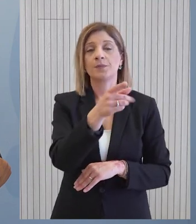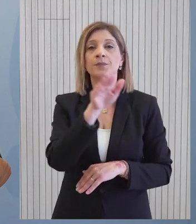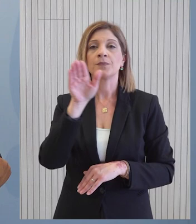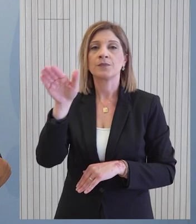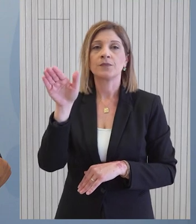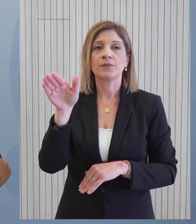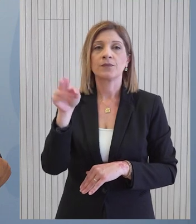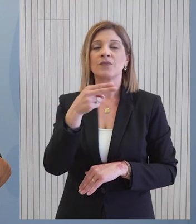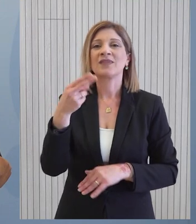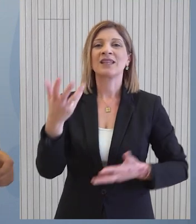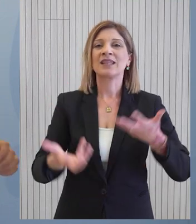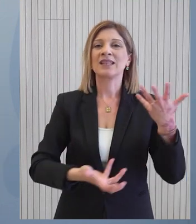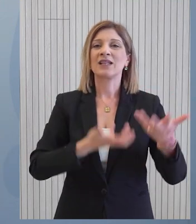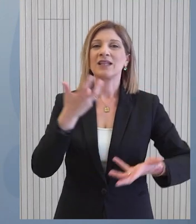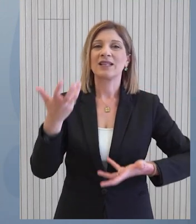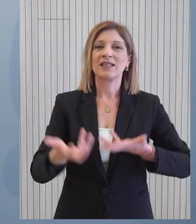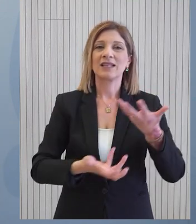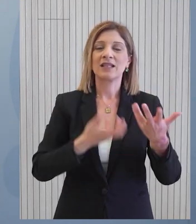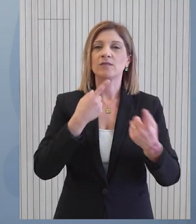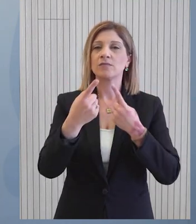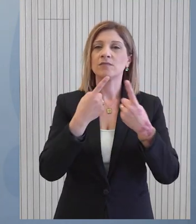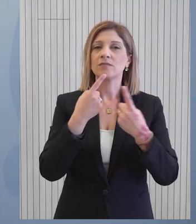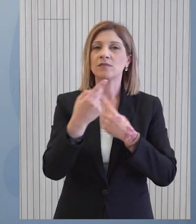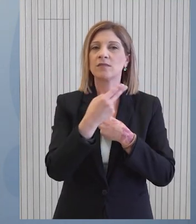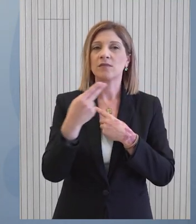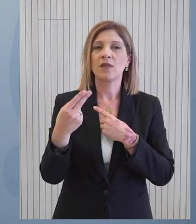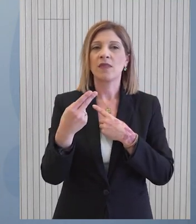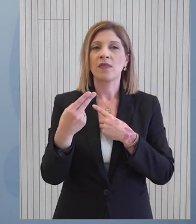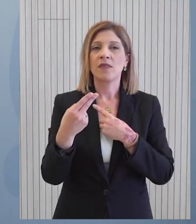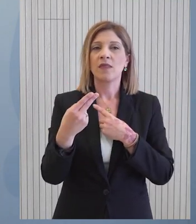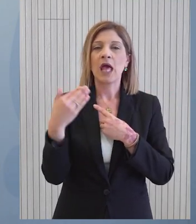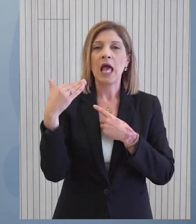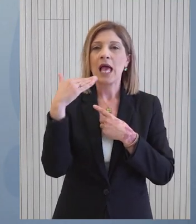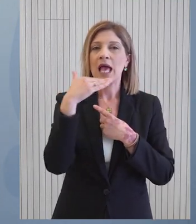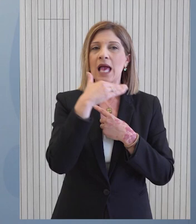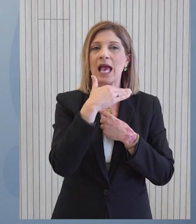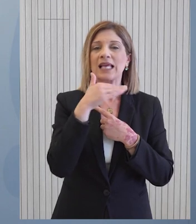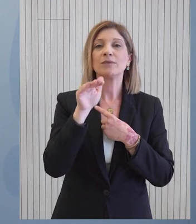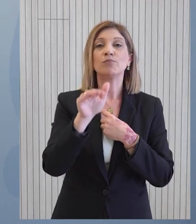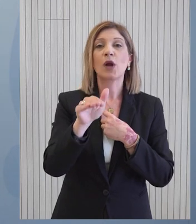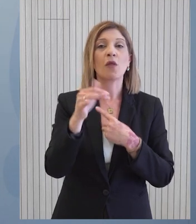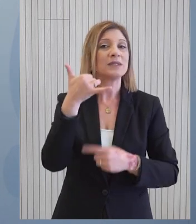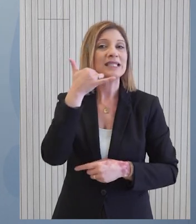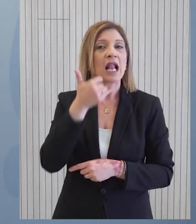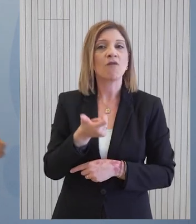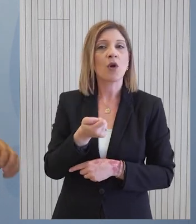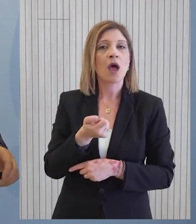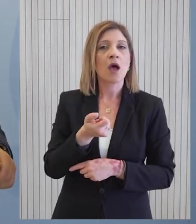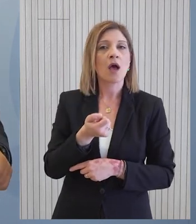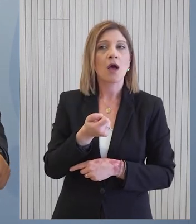Συνσήσεψη για την εντοπίση της εφικαλιών συζητήθηκε το πολεαναμενόμενο σύστημα έγκαιρης προϊδοποίησης στα κινητά τη δεκολα.